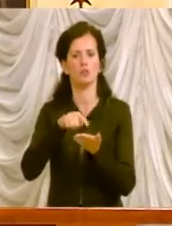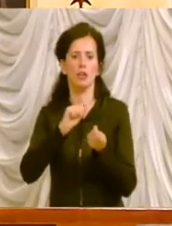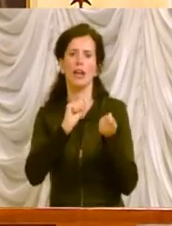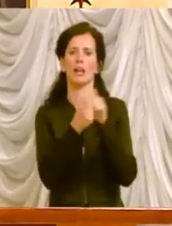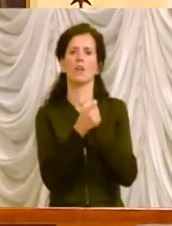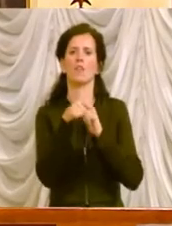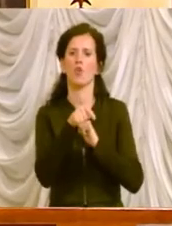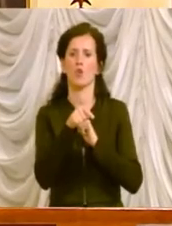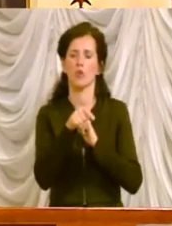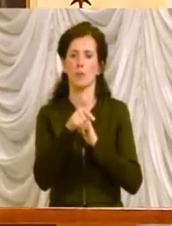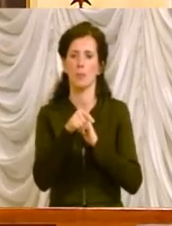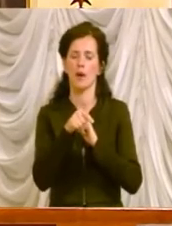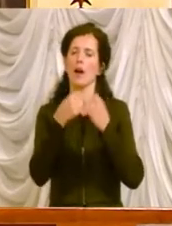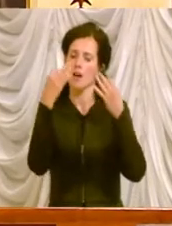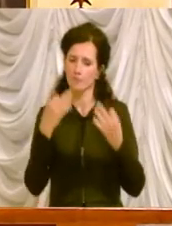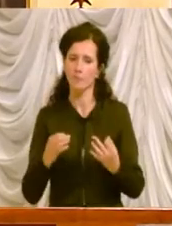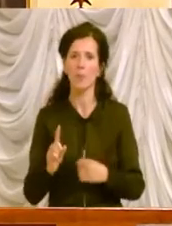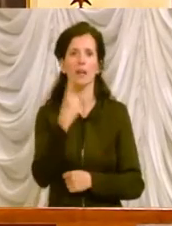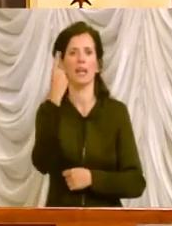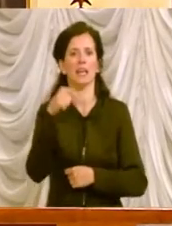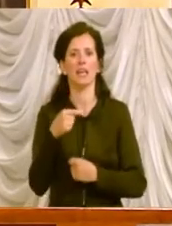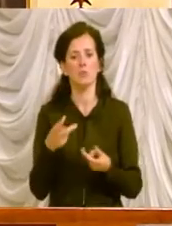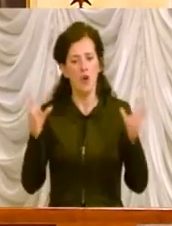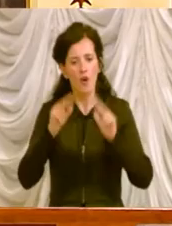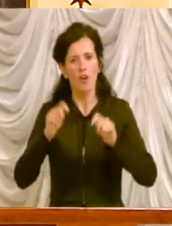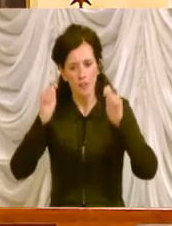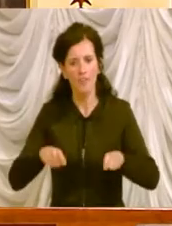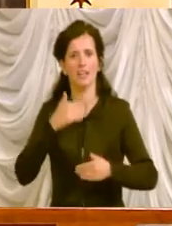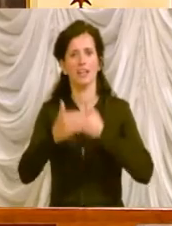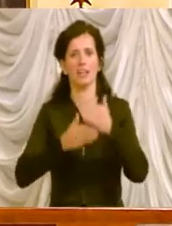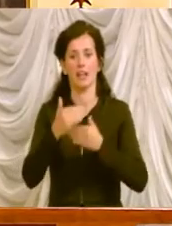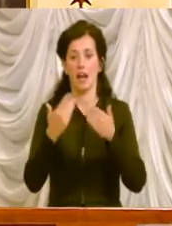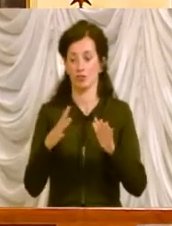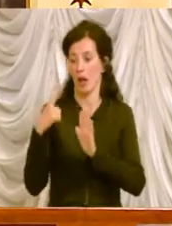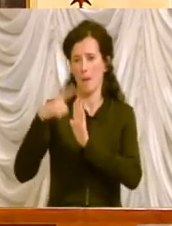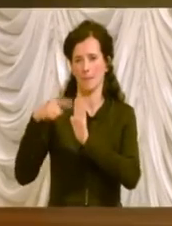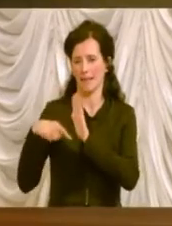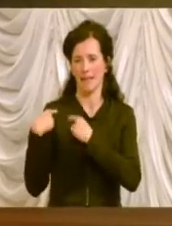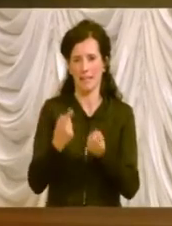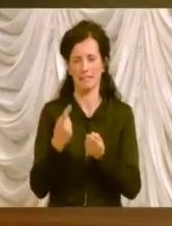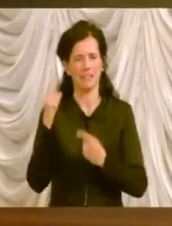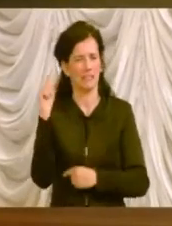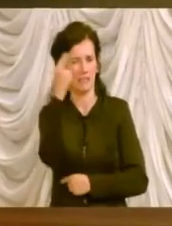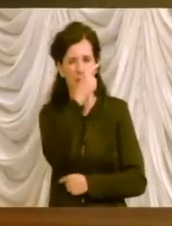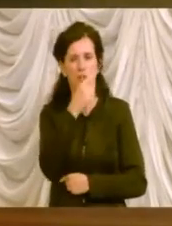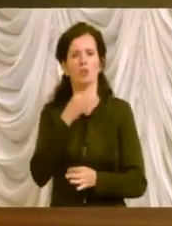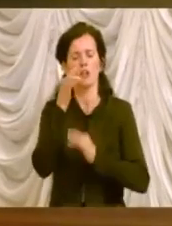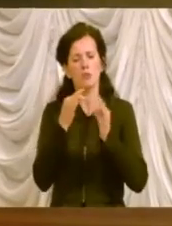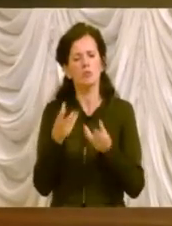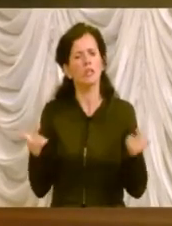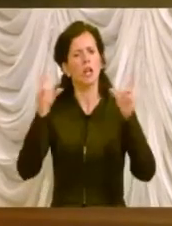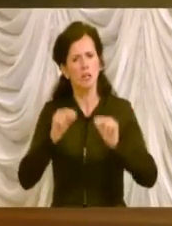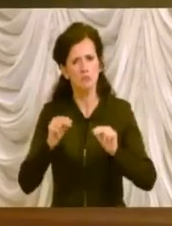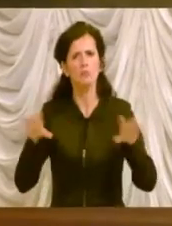come il primo atto concreto anche di ripartenza dopo questi mesi difficili. Ripartiamo investendo in umanità